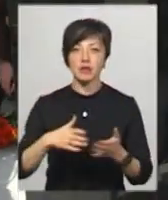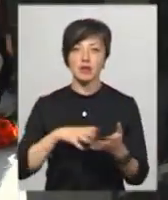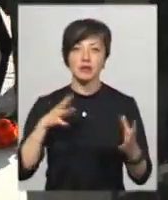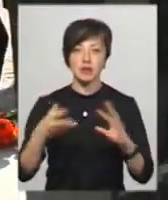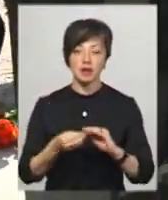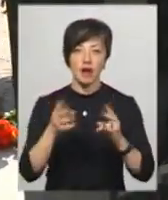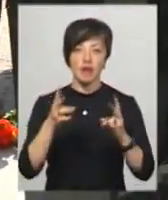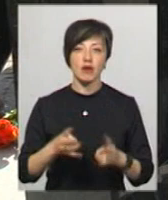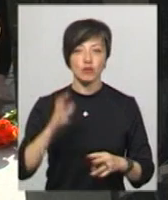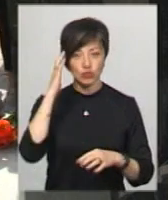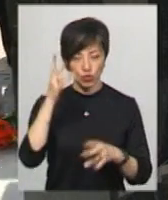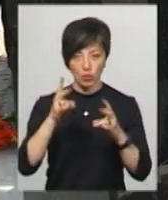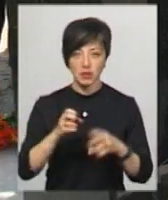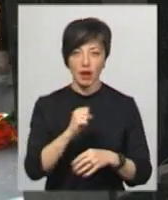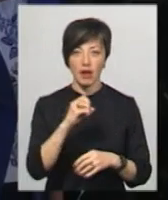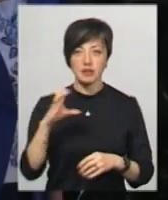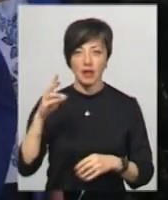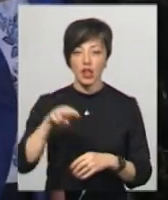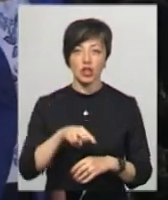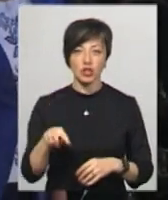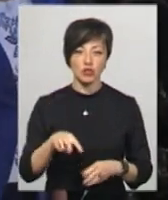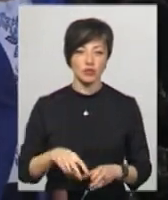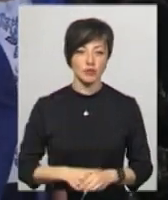наслідків аварії на Чорнобильській АЕС у Литичеві.